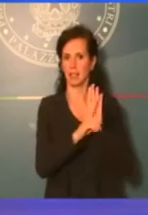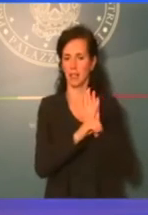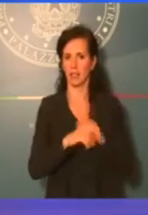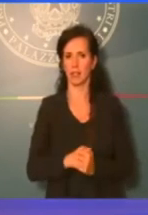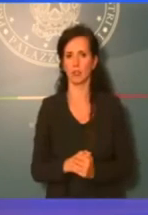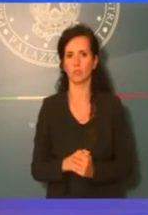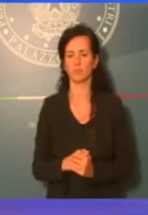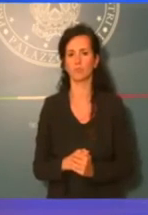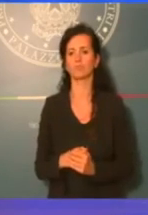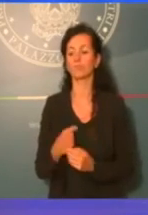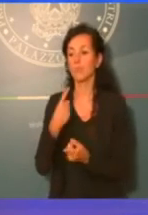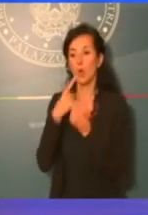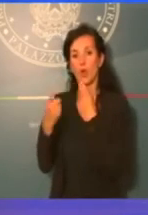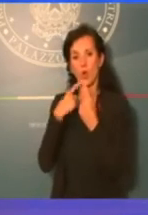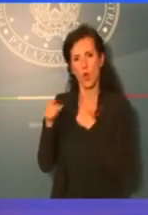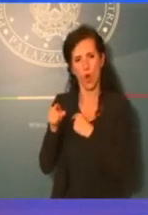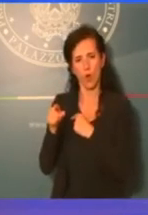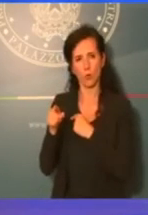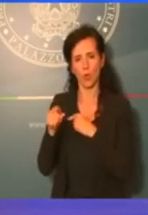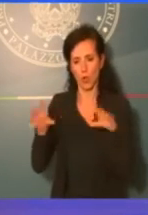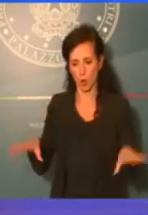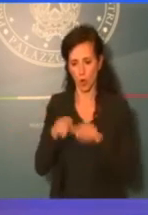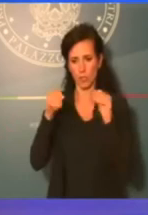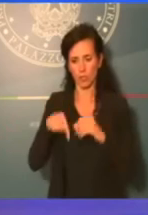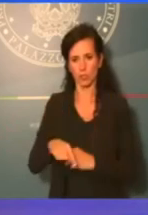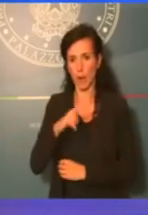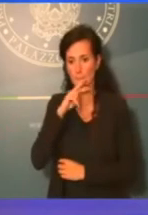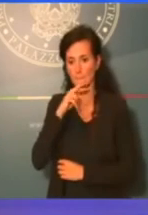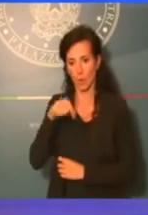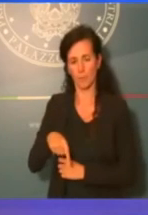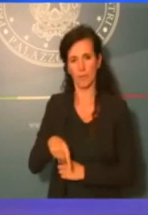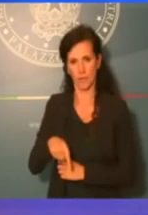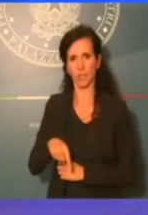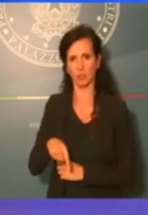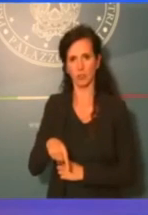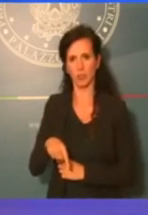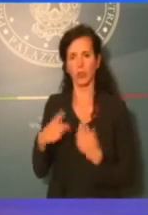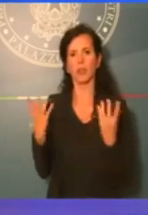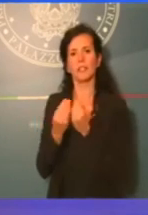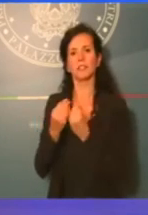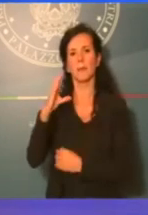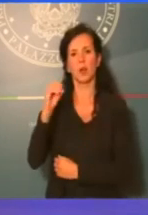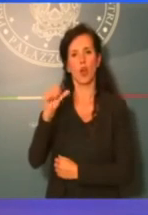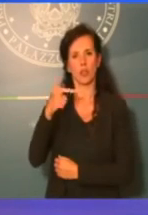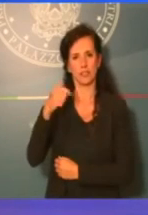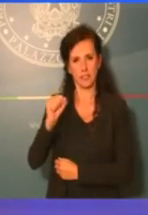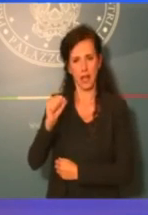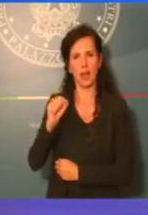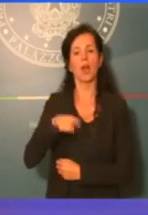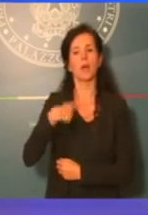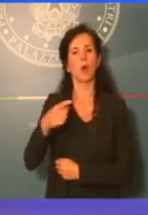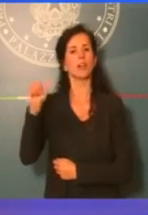colloqui che inizierò da questo pomeriggio con Antonio Costa e poi con Pedro Sanchez,